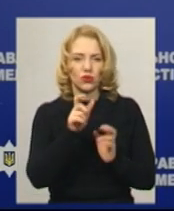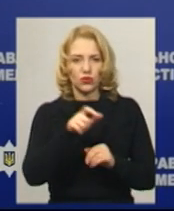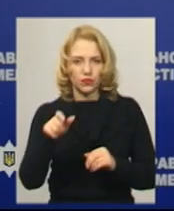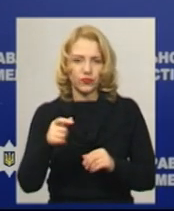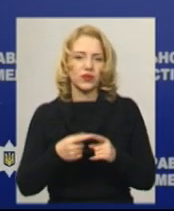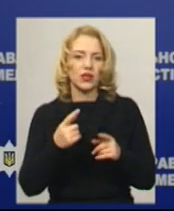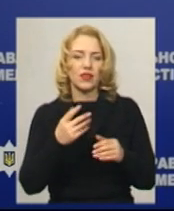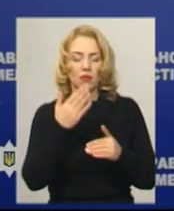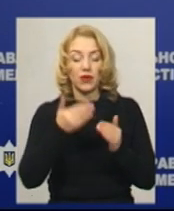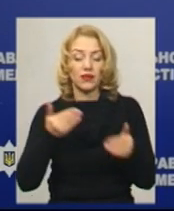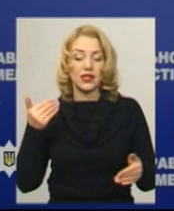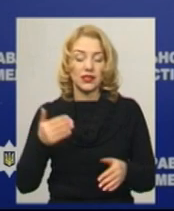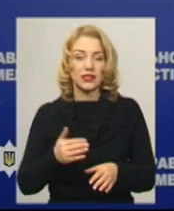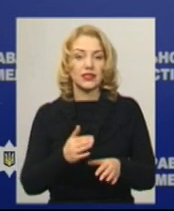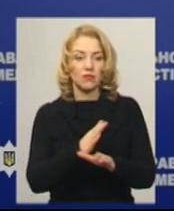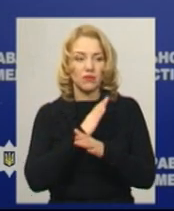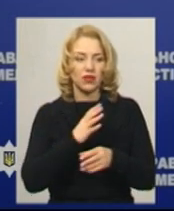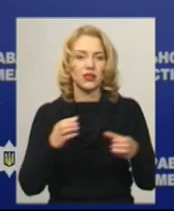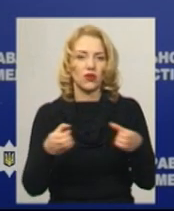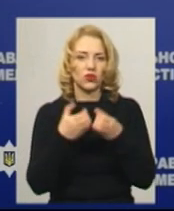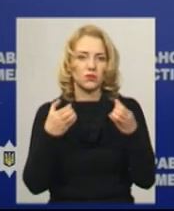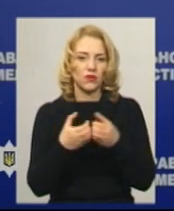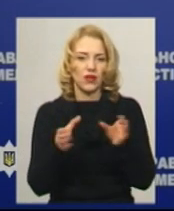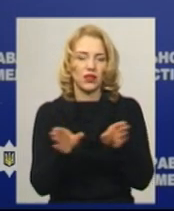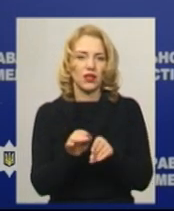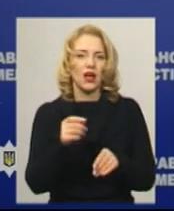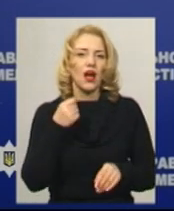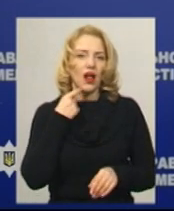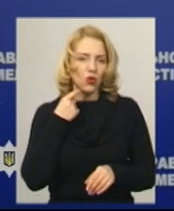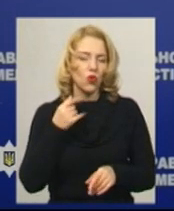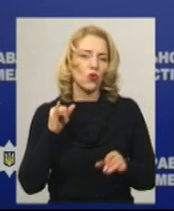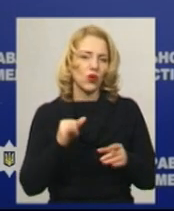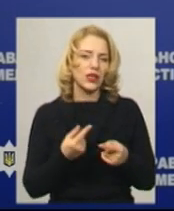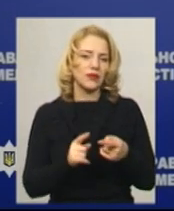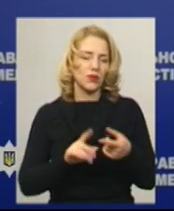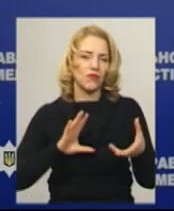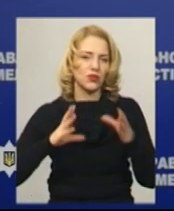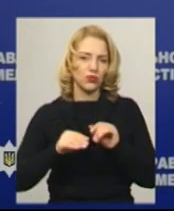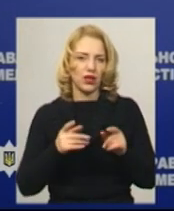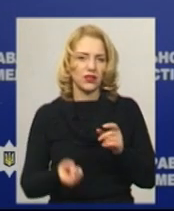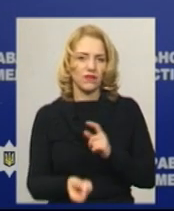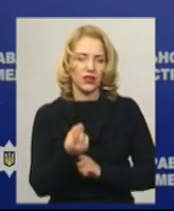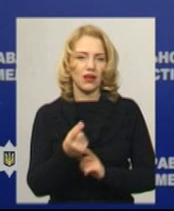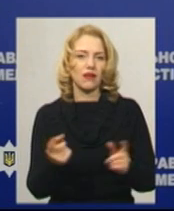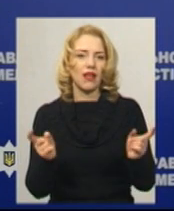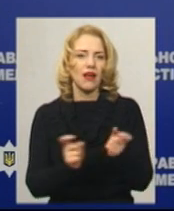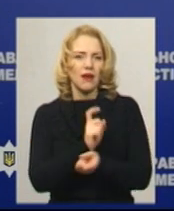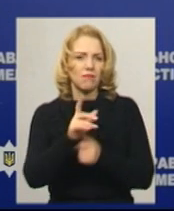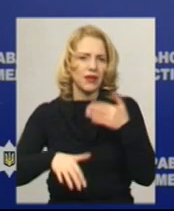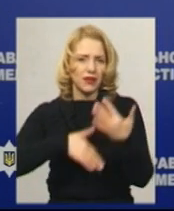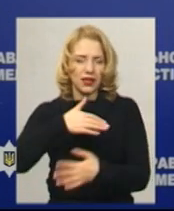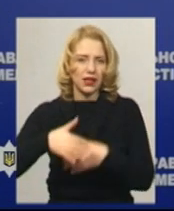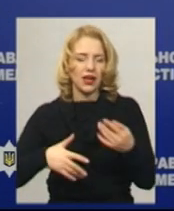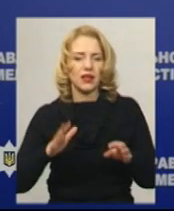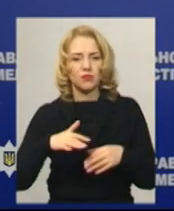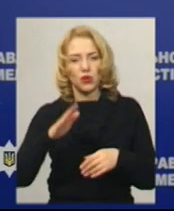Напередодні смерті вони розпивали разом з ним алкогольні напої, в результаті цього сталася бійка. Після того чоловіки лягли